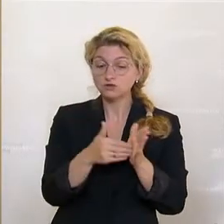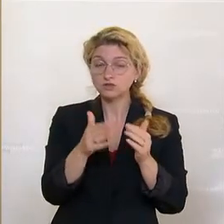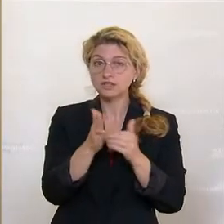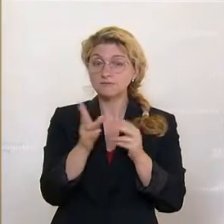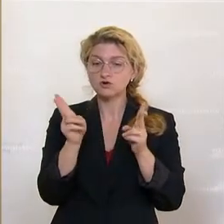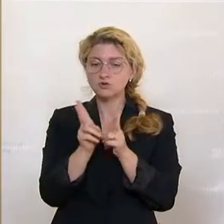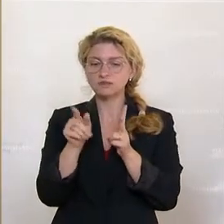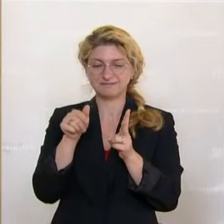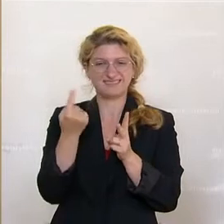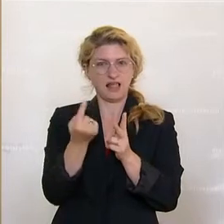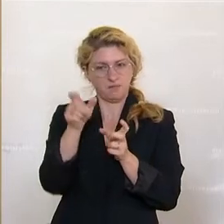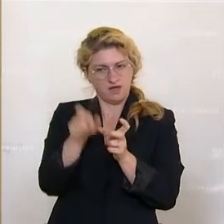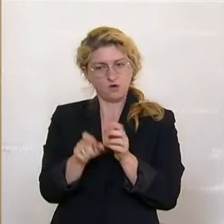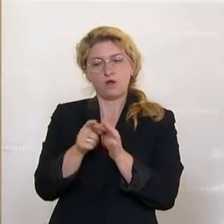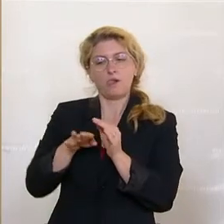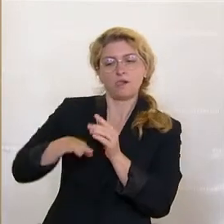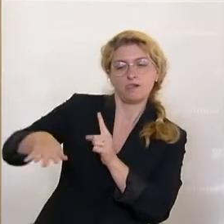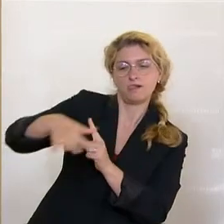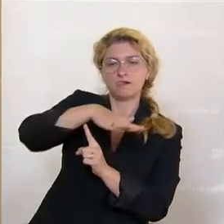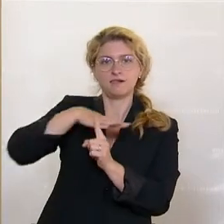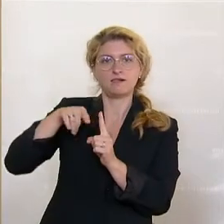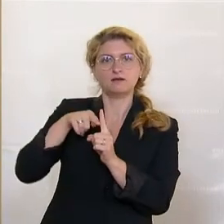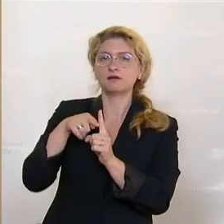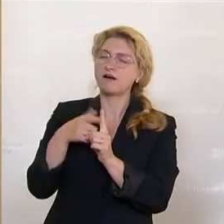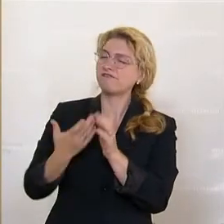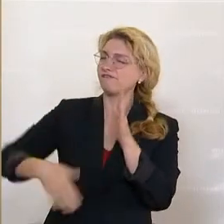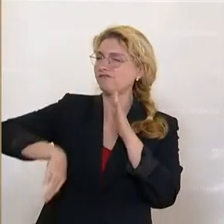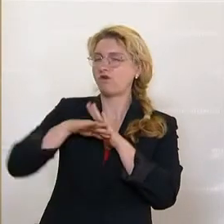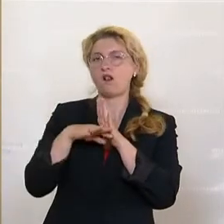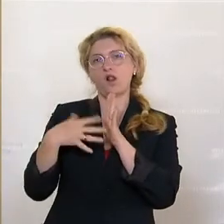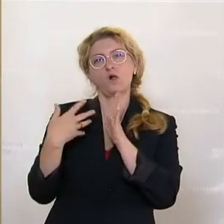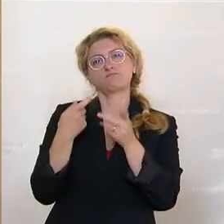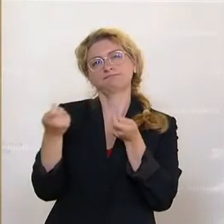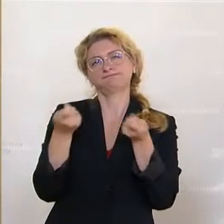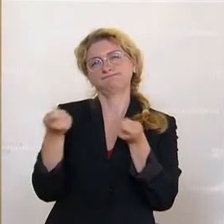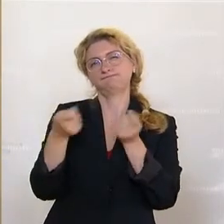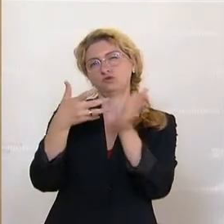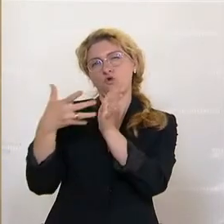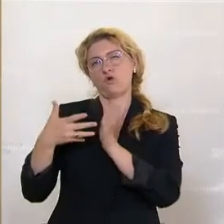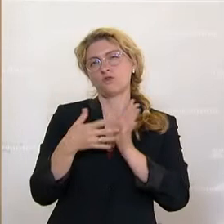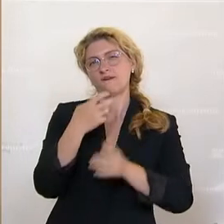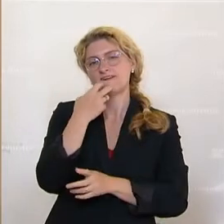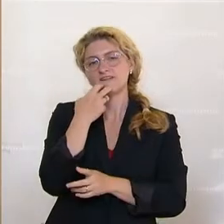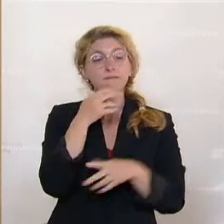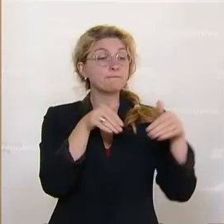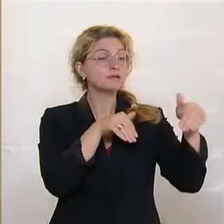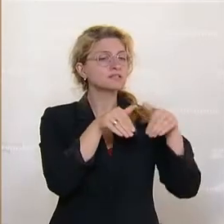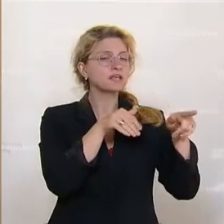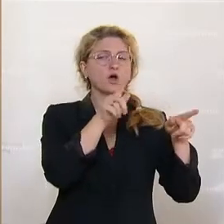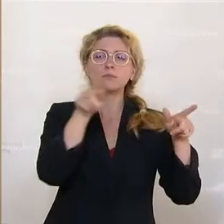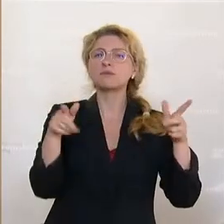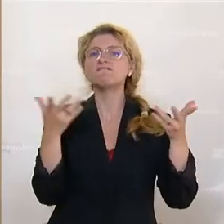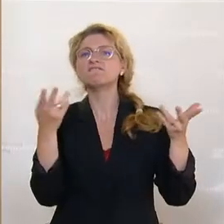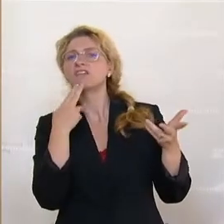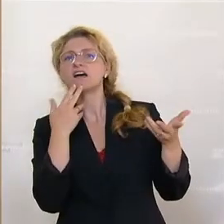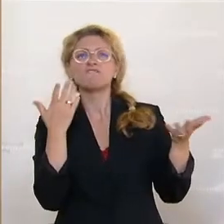Umfeld, er selbst und sein Umfeld, absolute Kontrolle haben wollen. Wer in welchem Ministerium arbeitet, wer in welchem